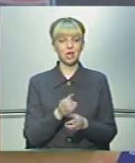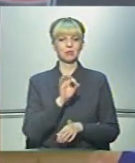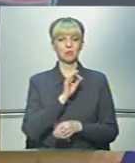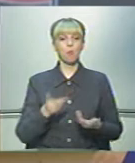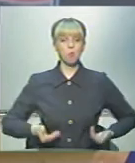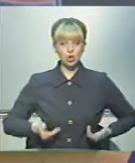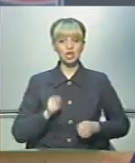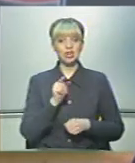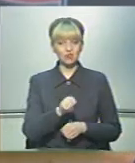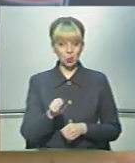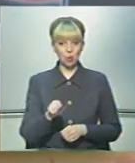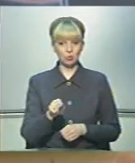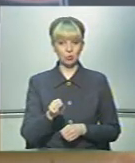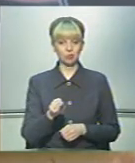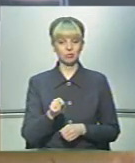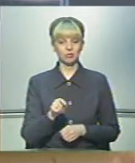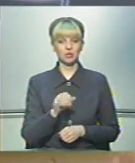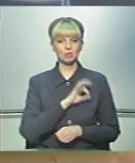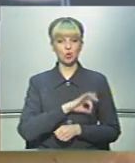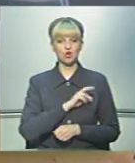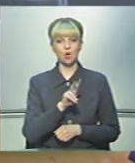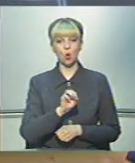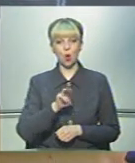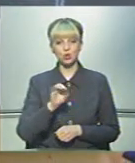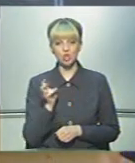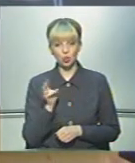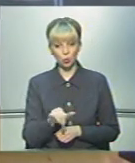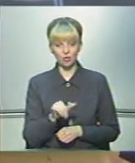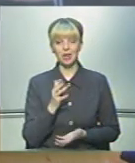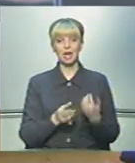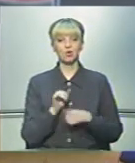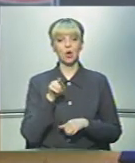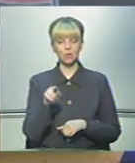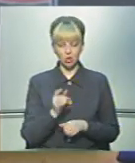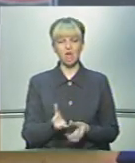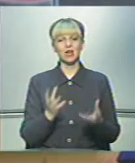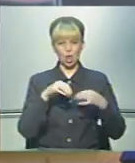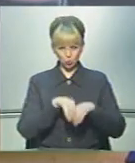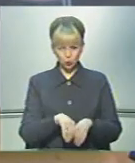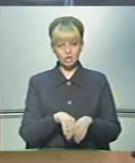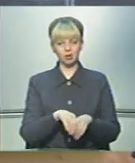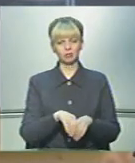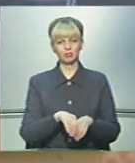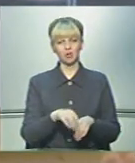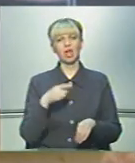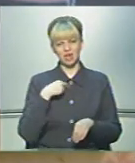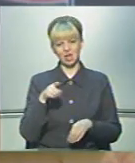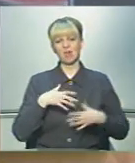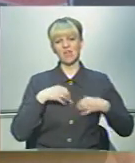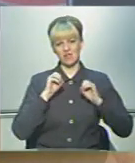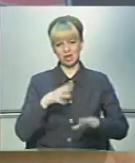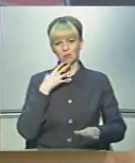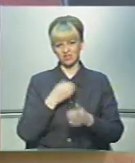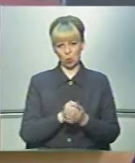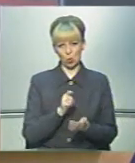в тому споживчому кошику. Якщо вони вкладуться, то я їм віддам свою